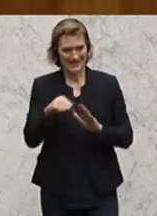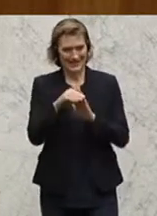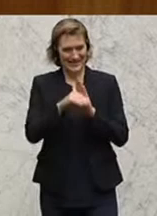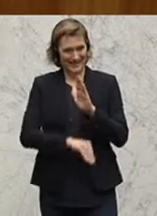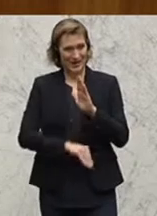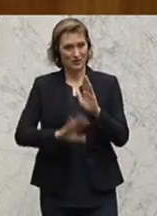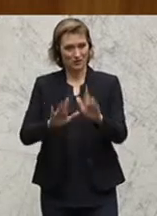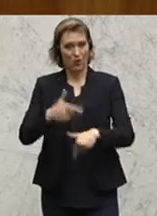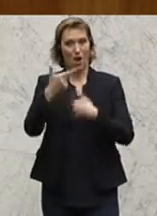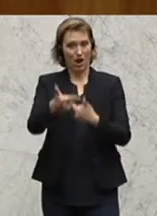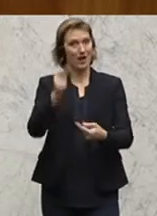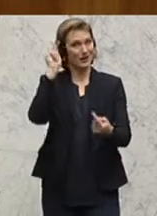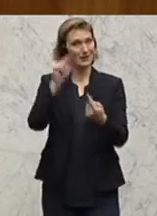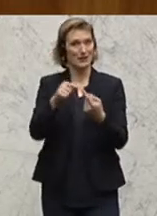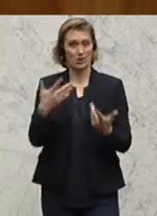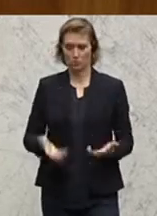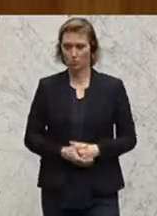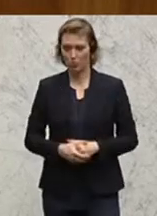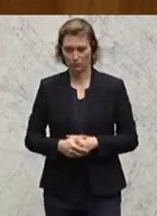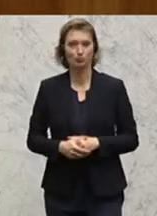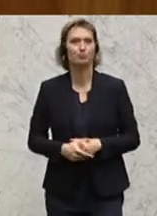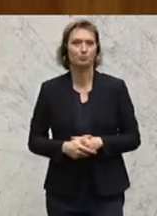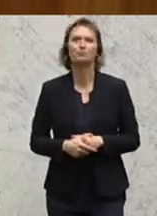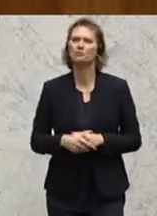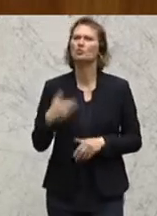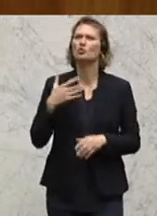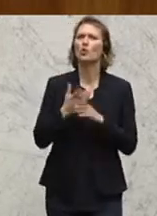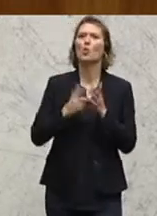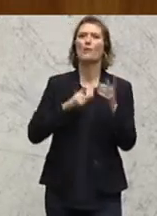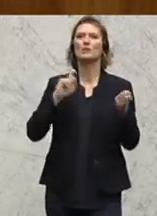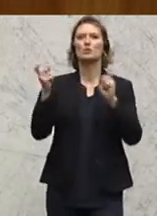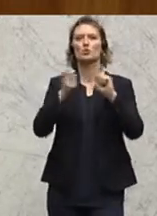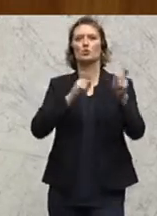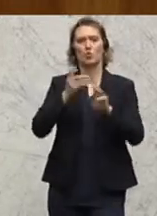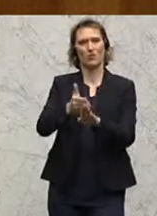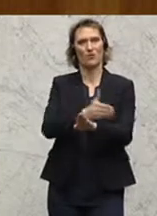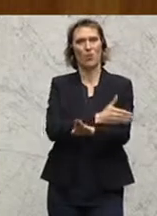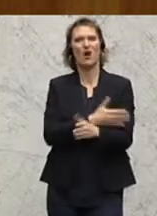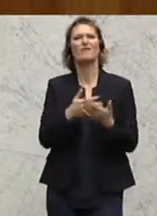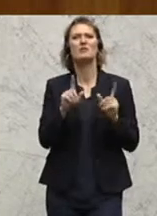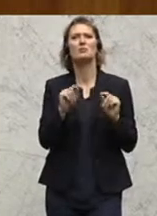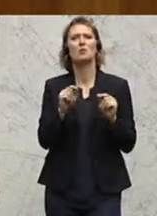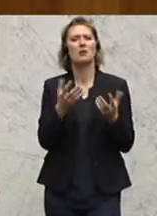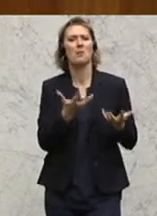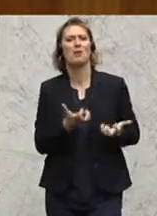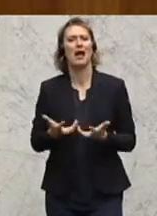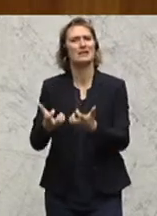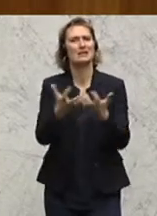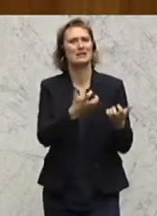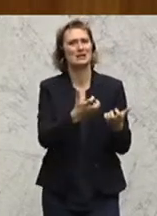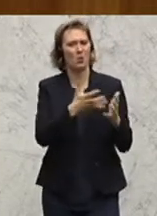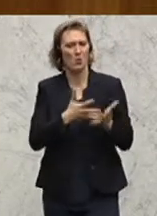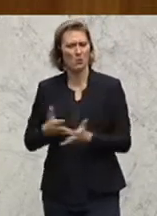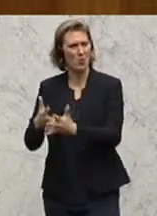Gesetzesvorlage. Und wir haben auch immer wieder diskutiert im Vorfeld, was ist praxisgerechte Kontrolle.